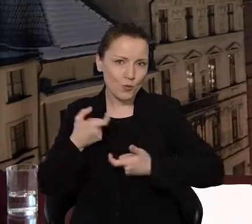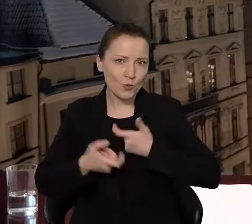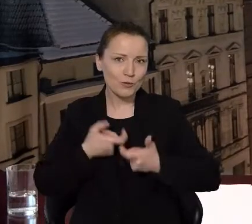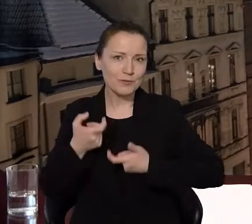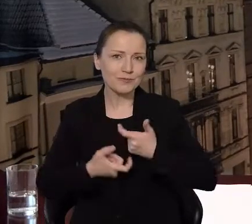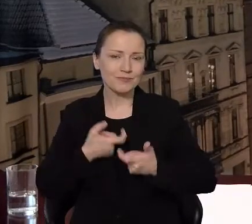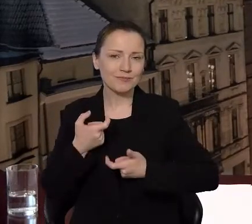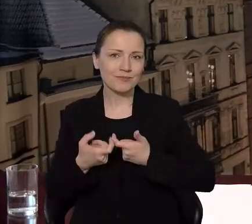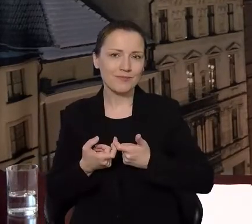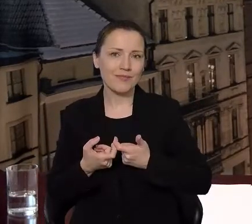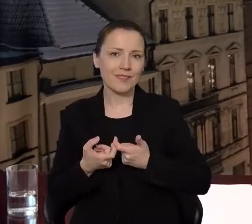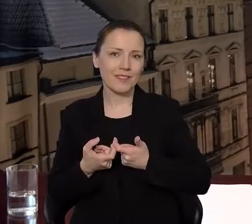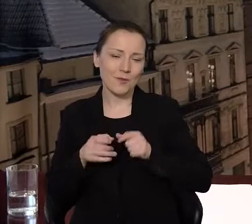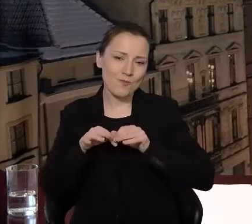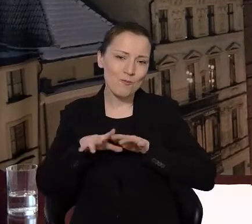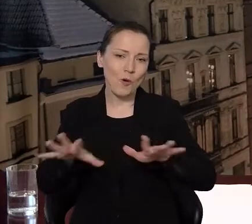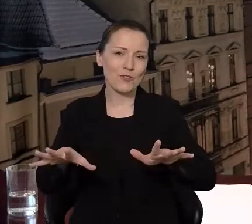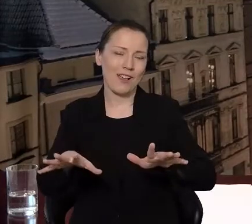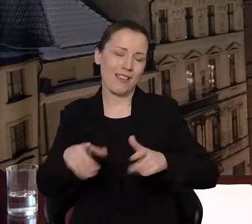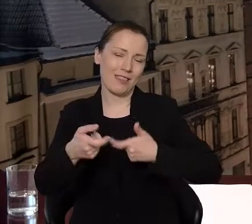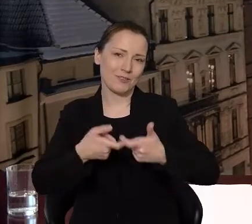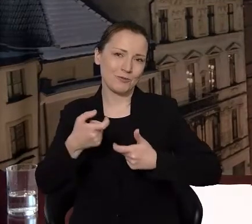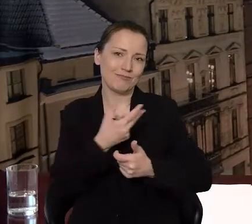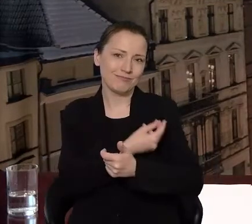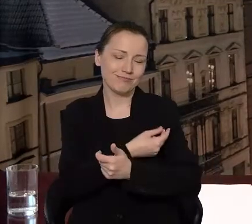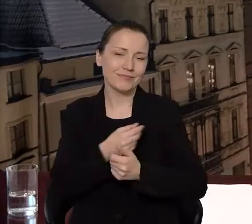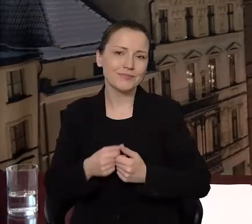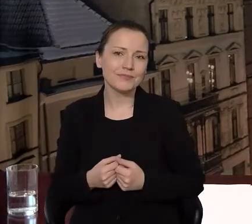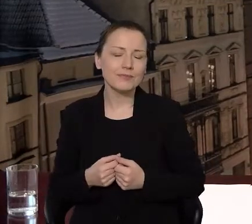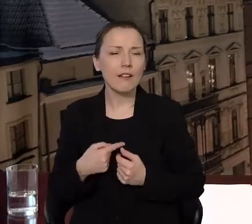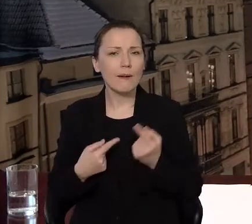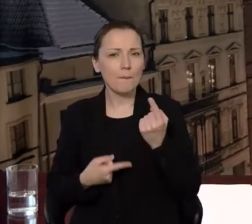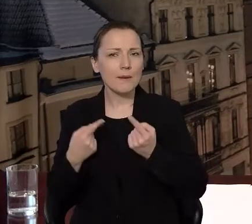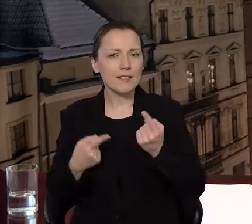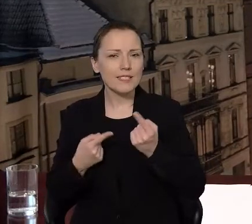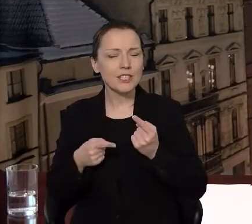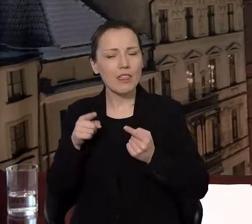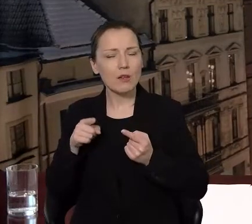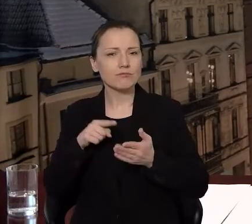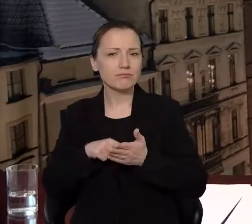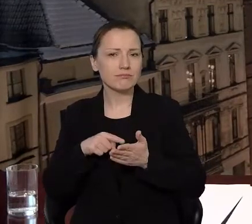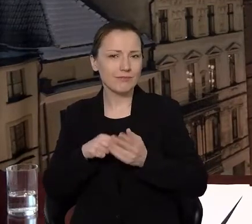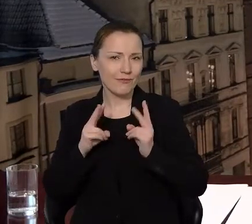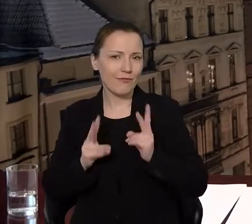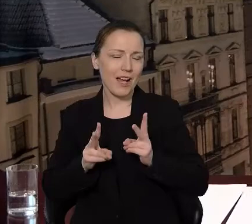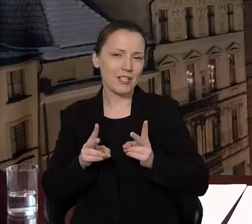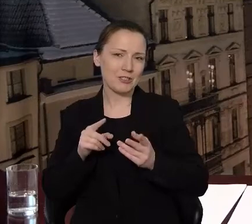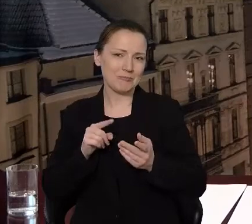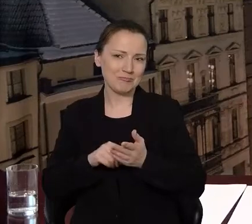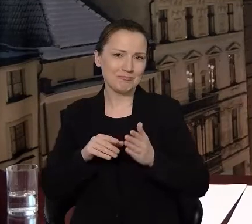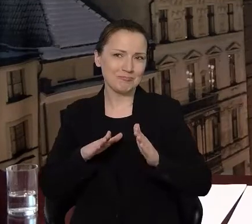dosłownie powszechny i myślę, że to był ten ważny punkt w naszym